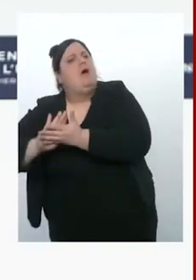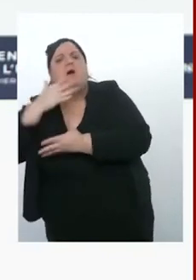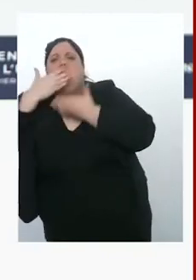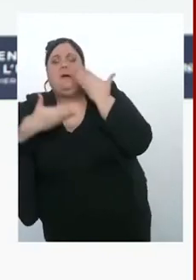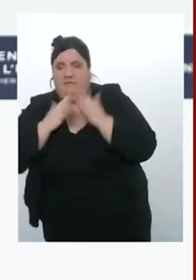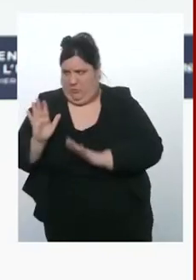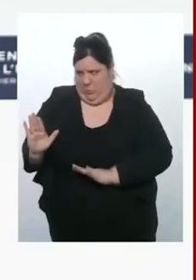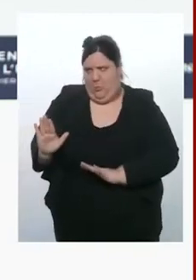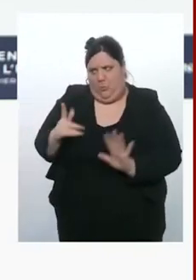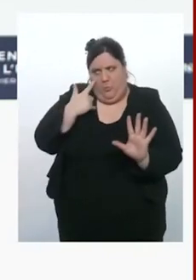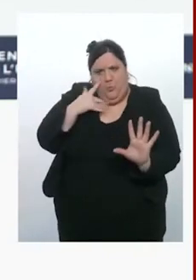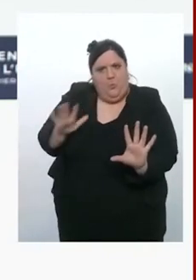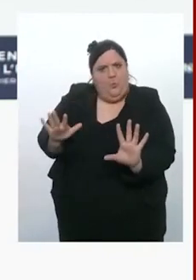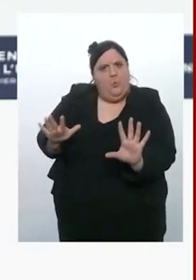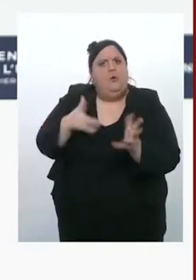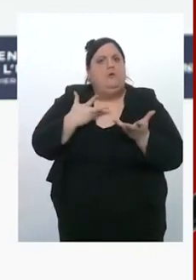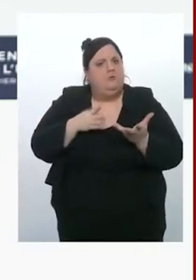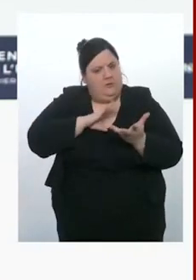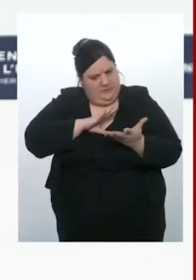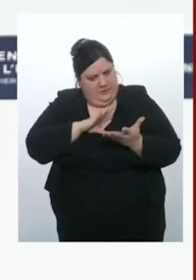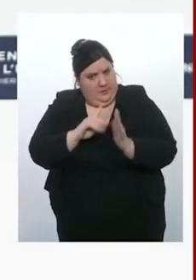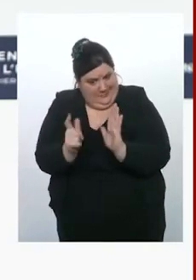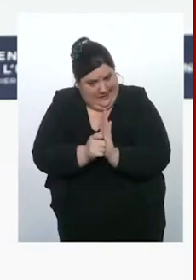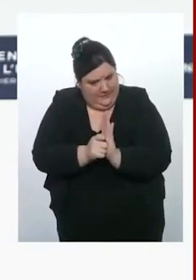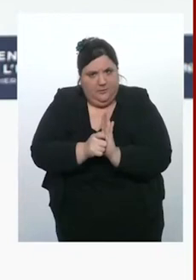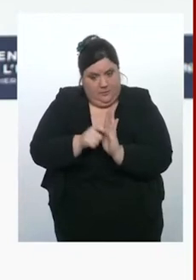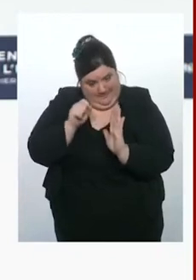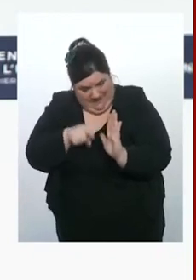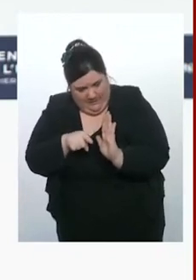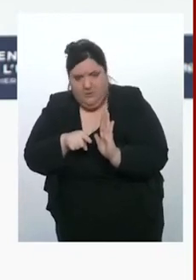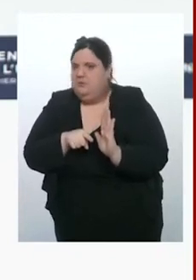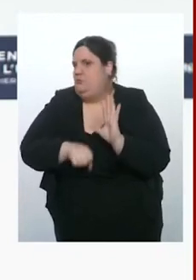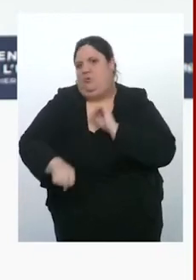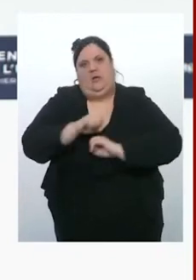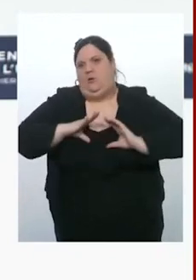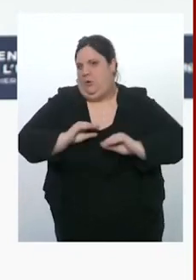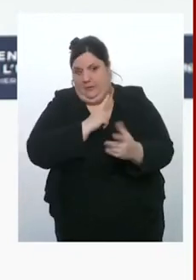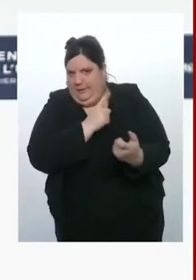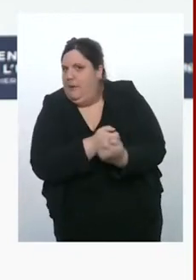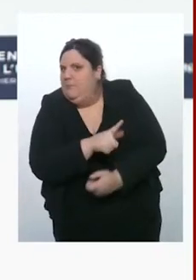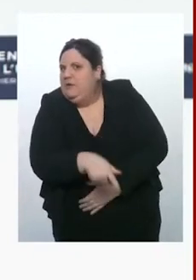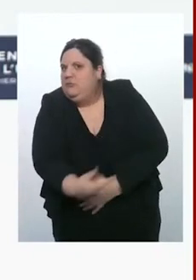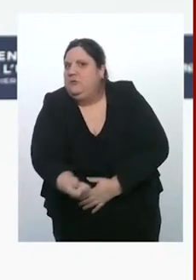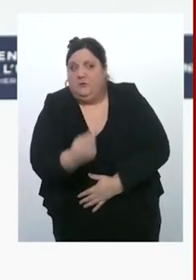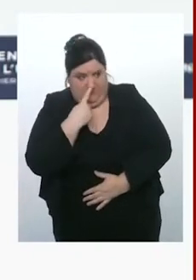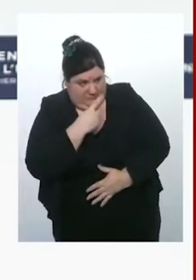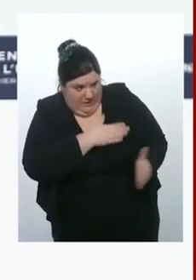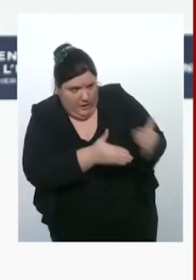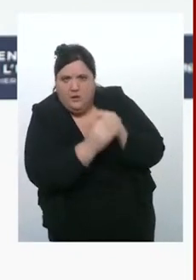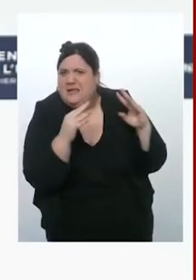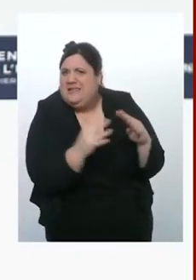sur des capacités, une date, on les a tenus parce que derrière, il y une guerre. et donc vous ne nous avez pas, nous, entendu, nous engager sur